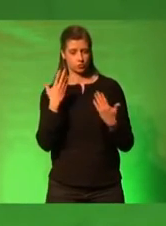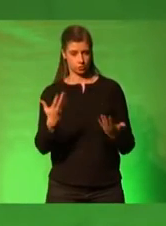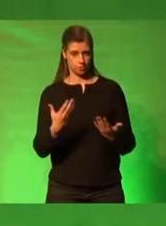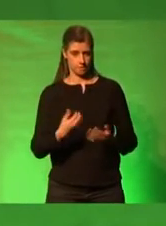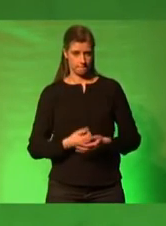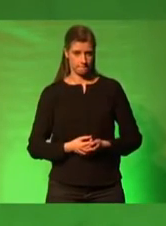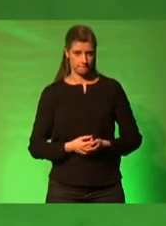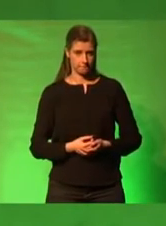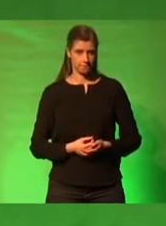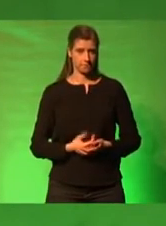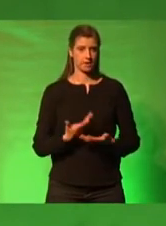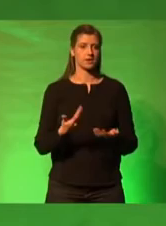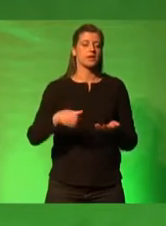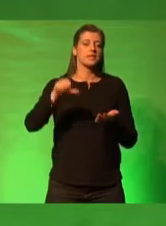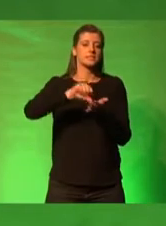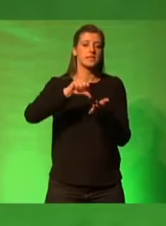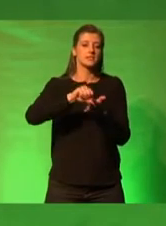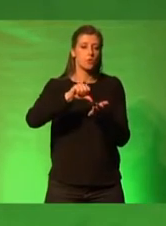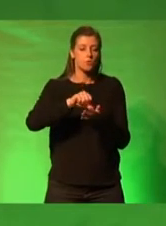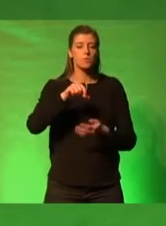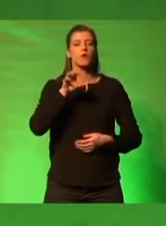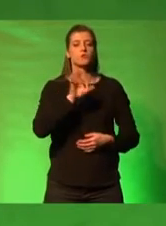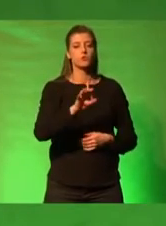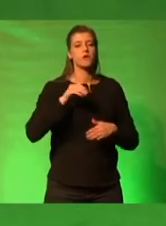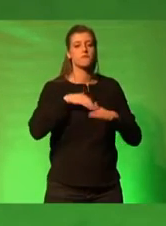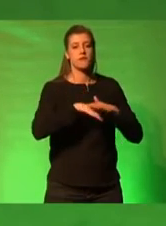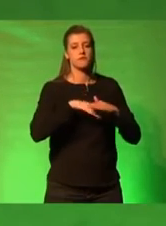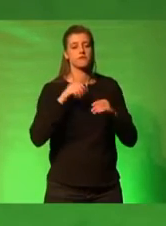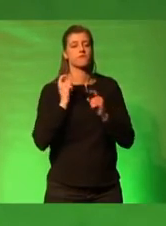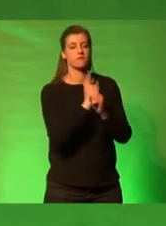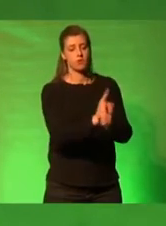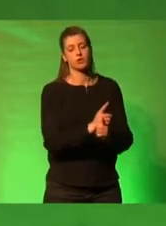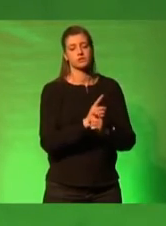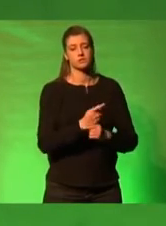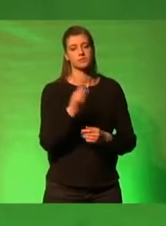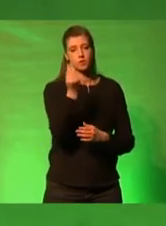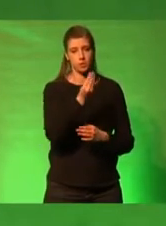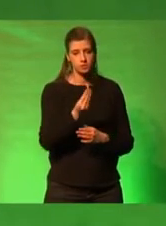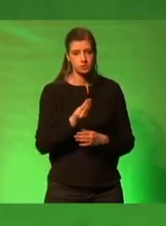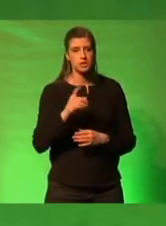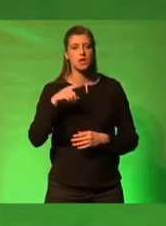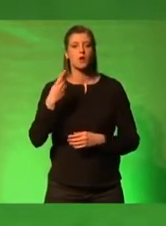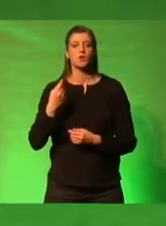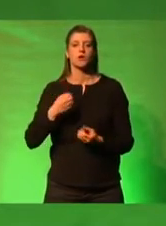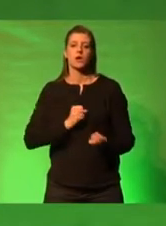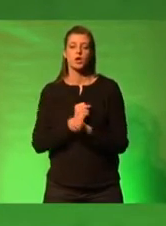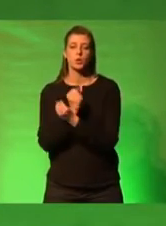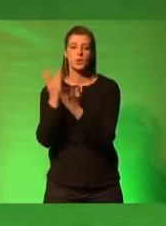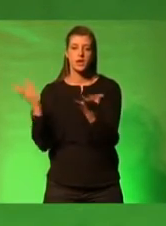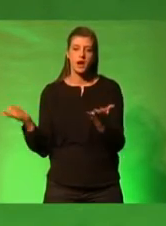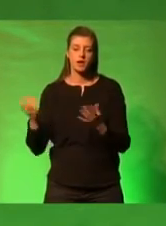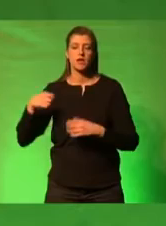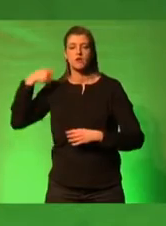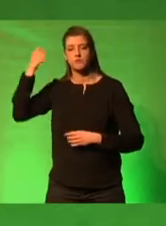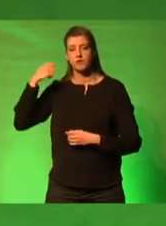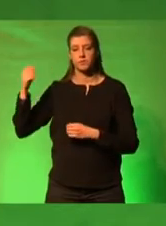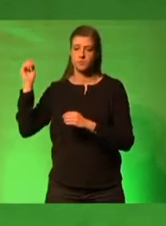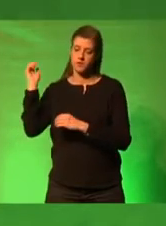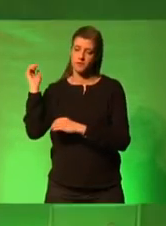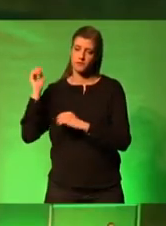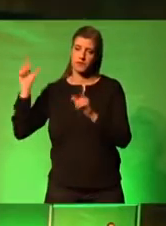Zentrums für verfolgte Künste in Solingen und einer bundesweiten Förderung für queere Filmfestivals gelungen. Das war ein Riesenerfolg.